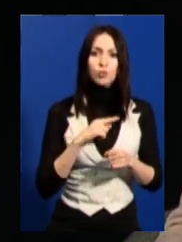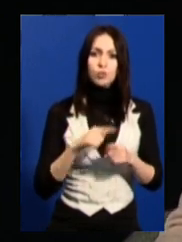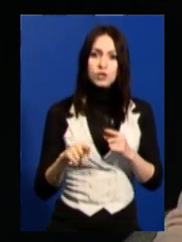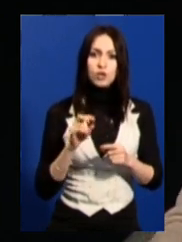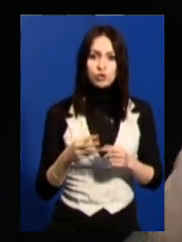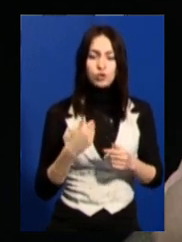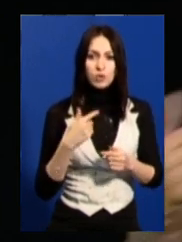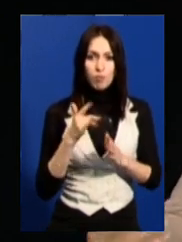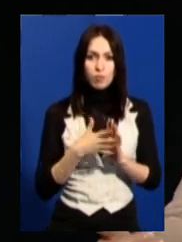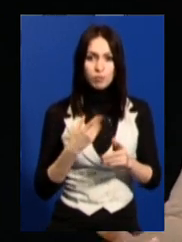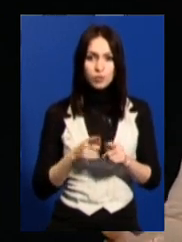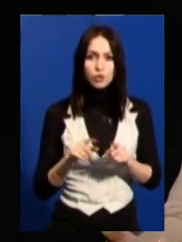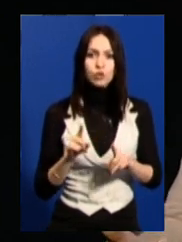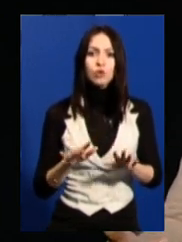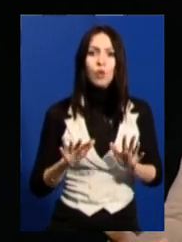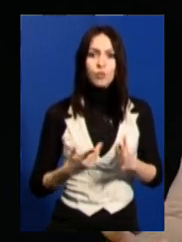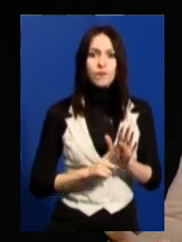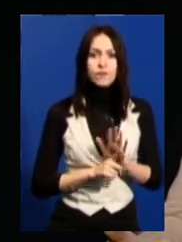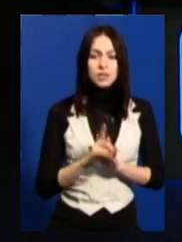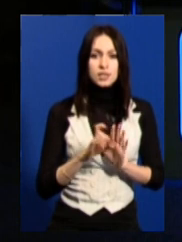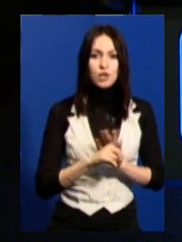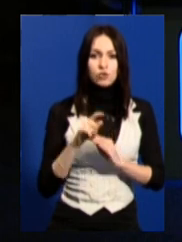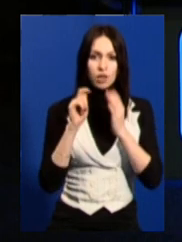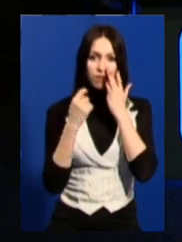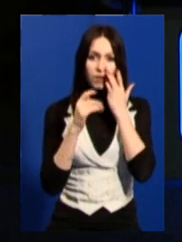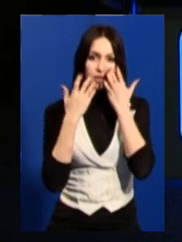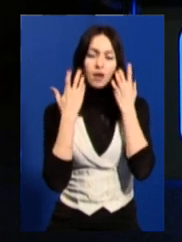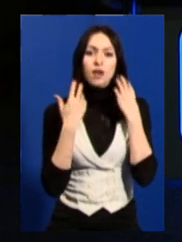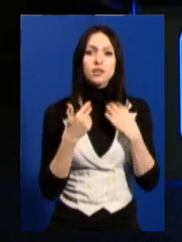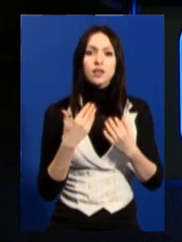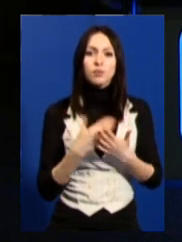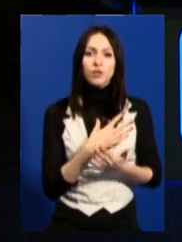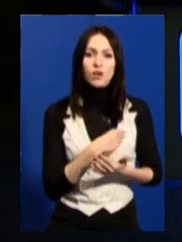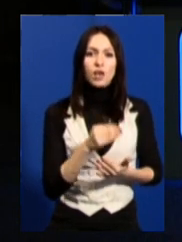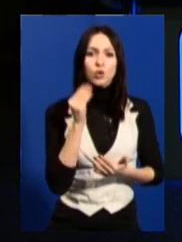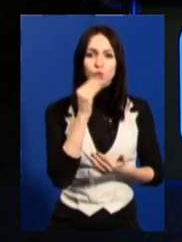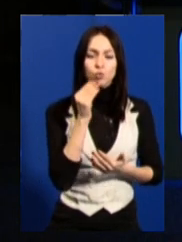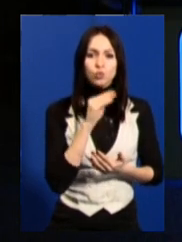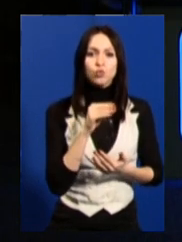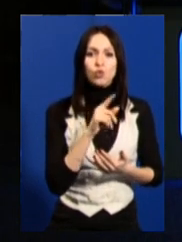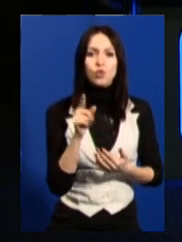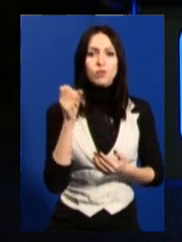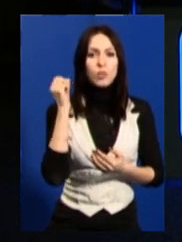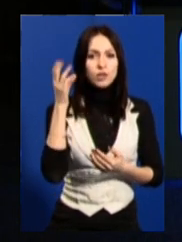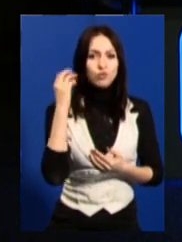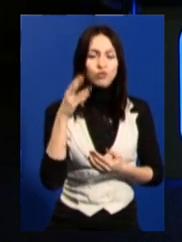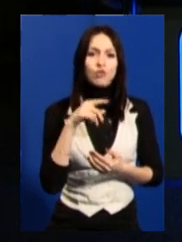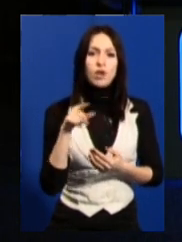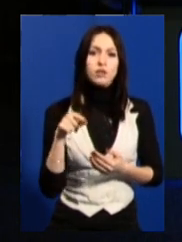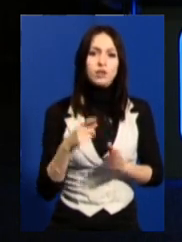ніж я усвідомлю це. Що відбулося з початком війни? Коли львів'яни, ужгородці, хмельничани,